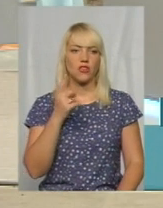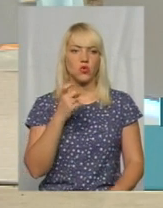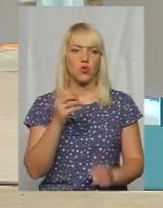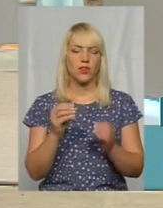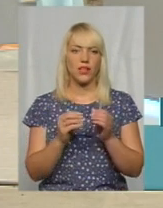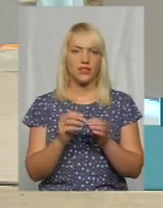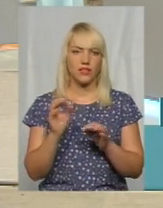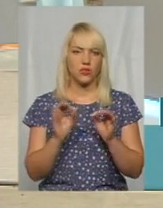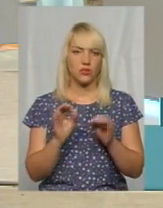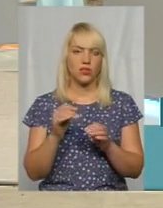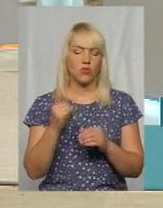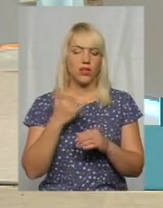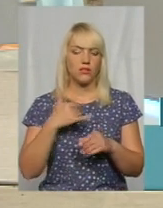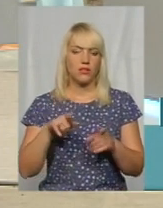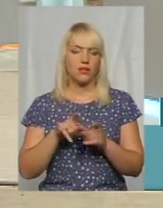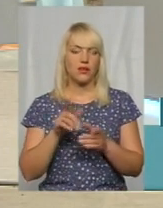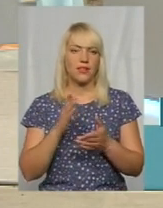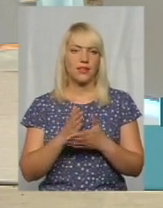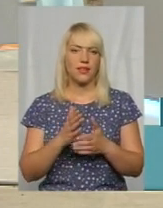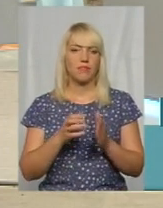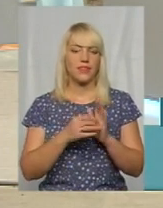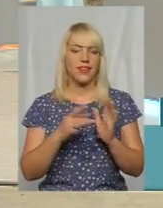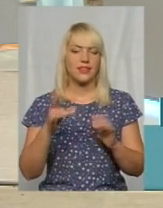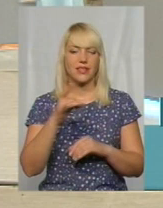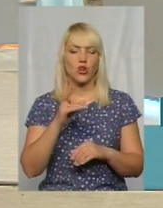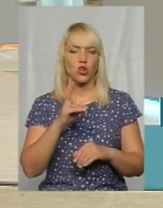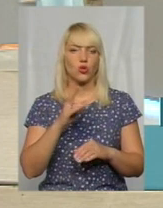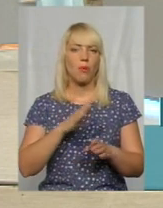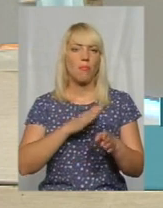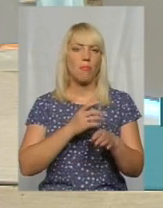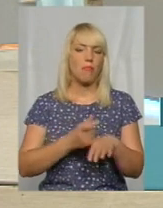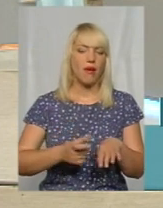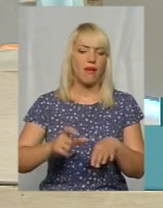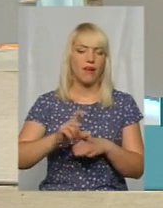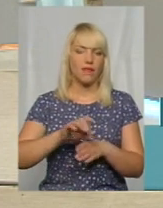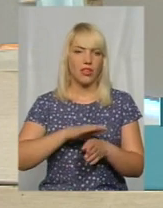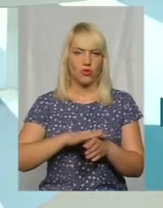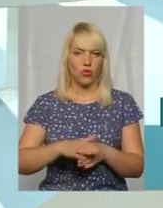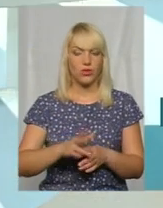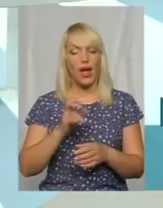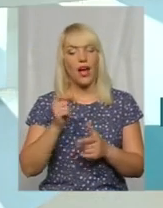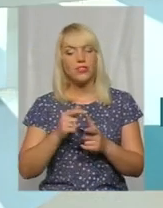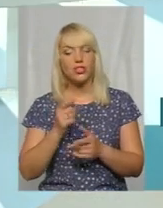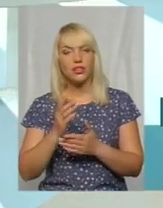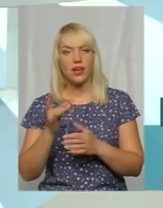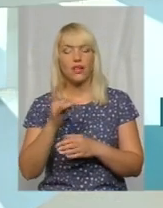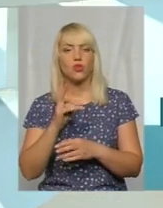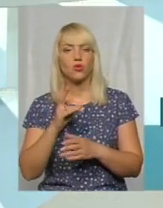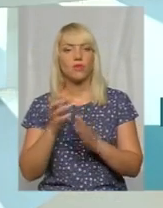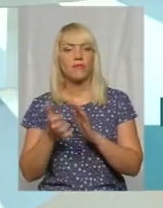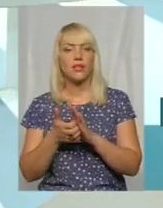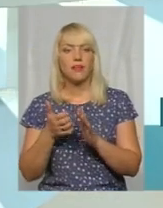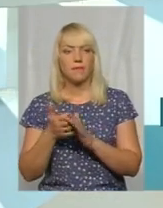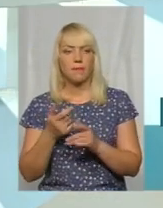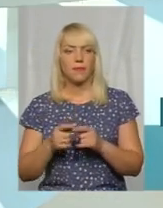районів є 15%, які перевиконують. А є такі, що недовиконують? Ну, це причина, знаєте, тут можна сказати, причина, тут і вікова